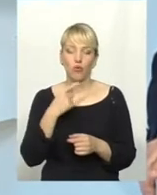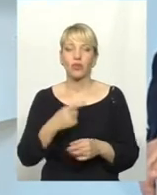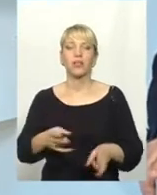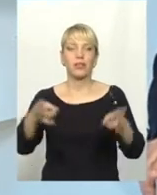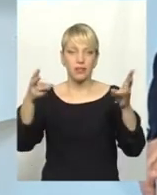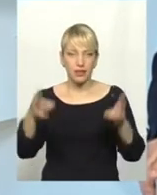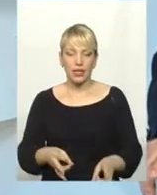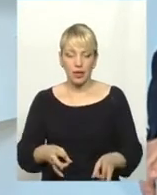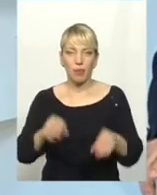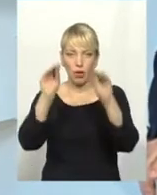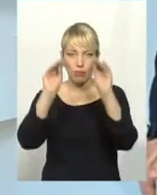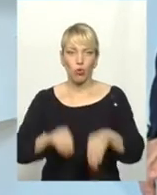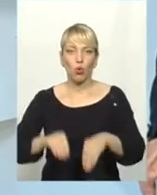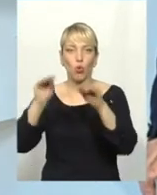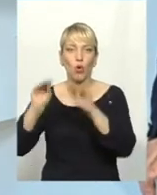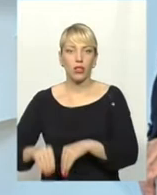Колеги беруть